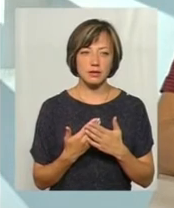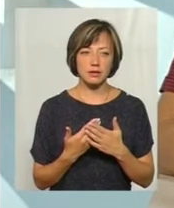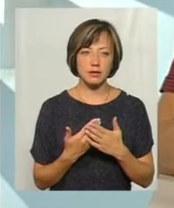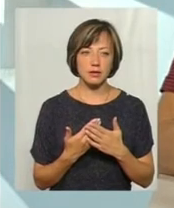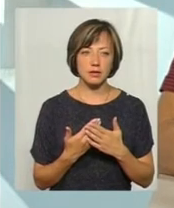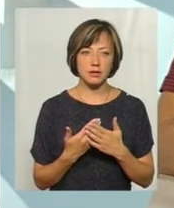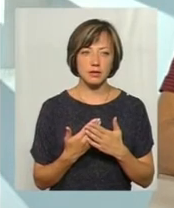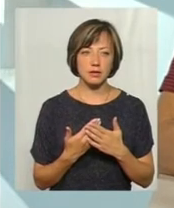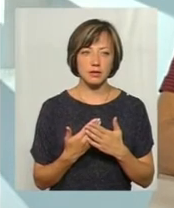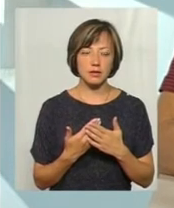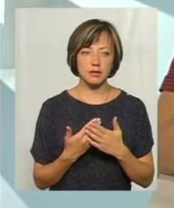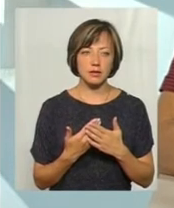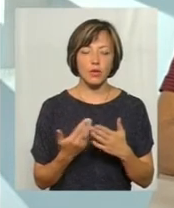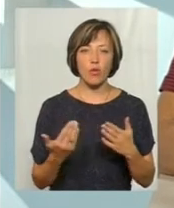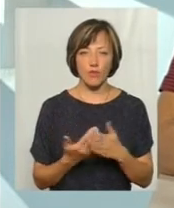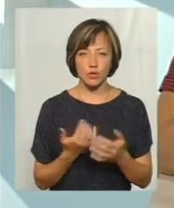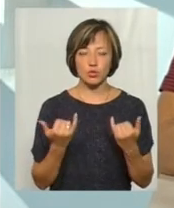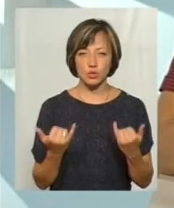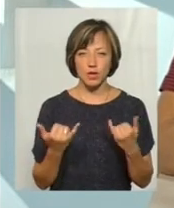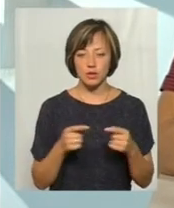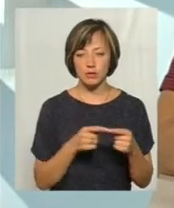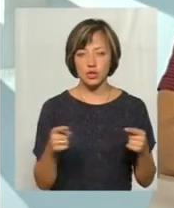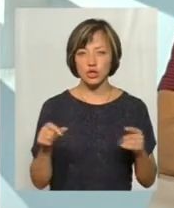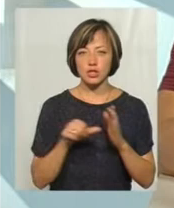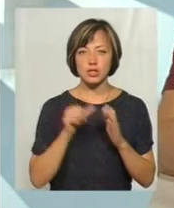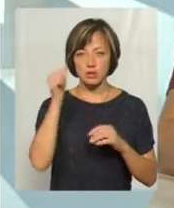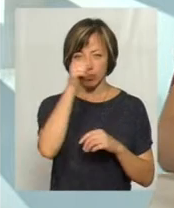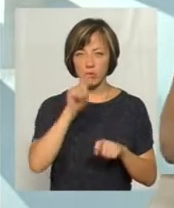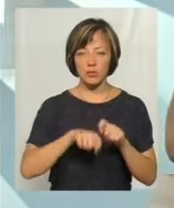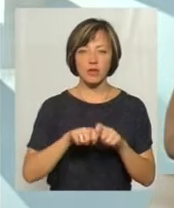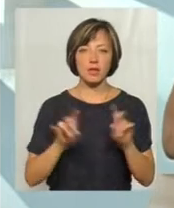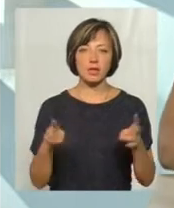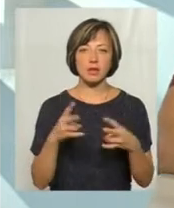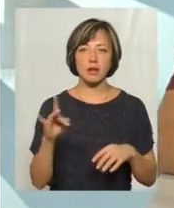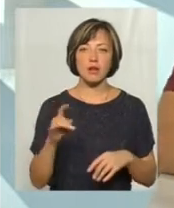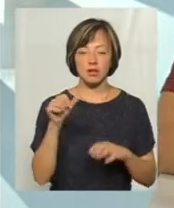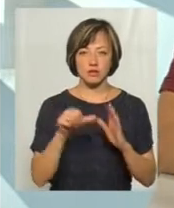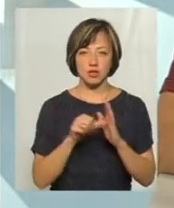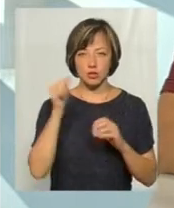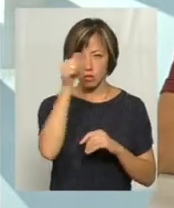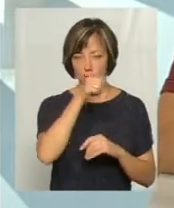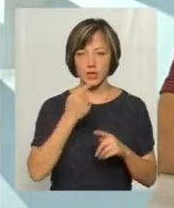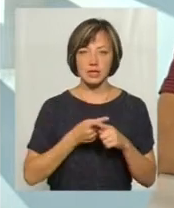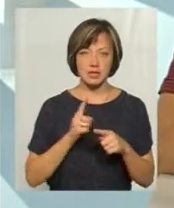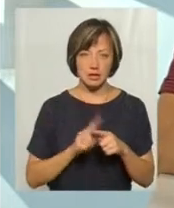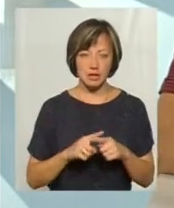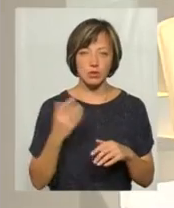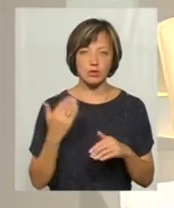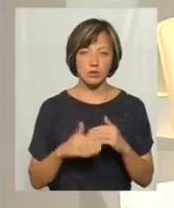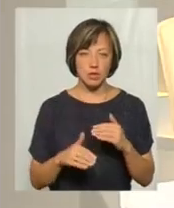по класу точності, новіші, то на протязі 6 років його повіряти не треба. Раз в 6 років. І це вже ця